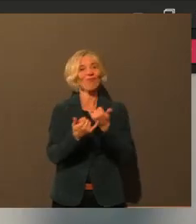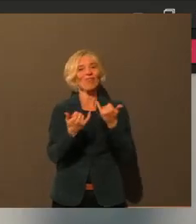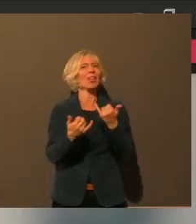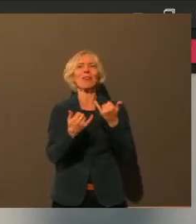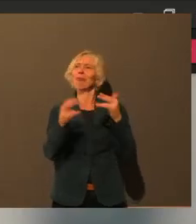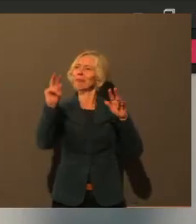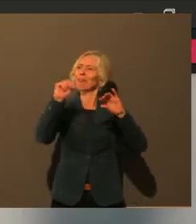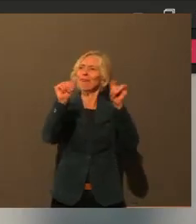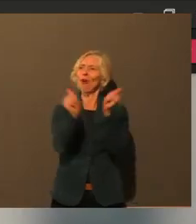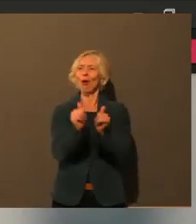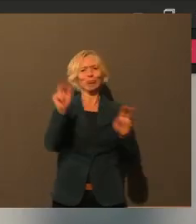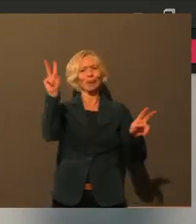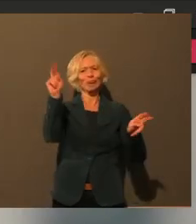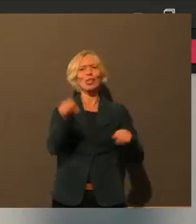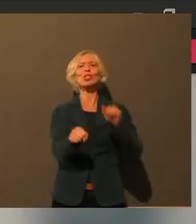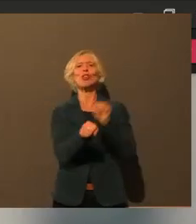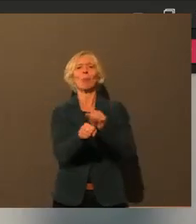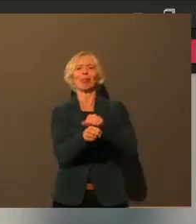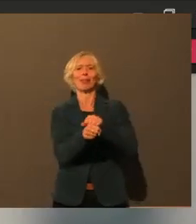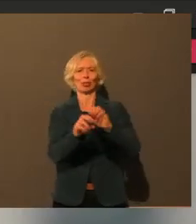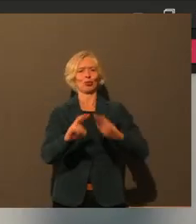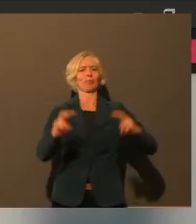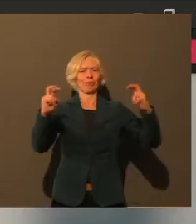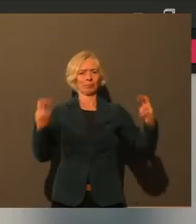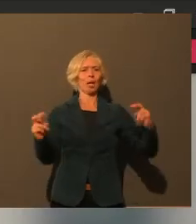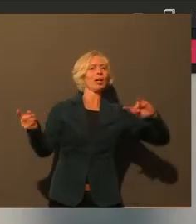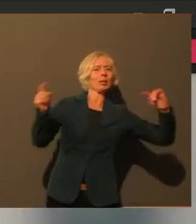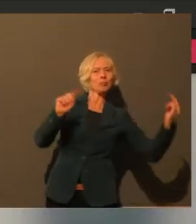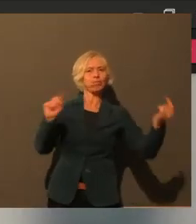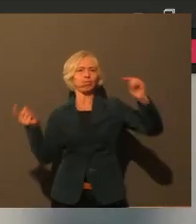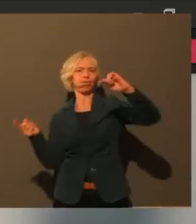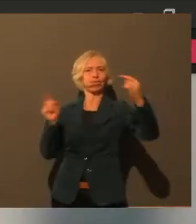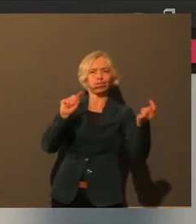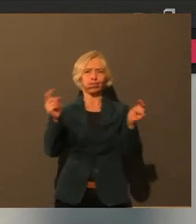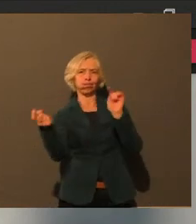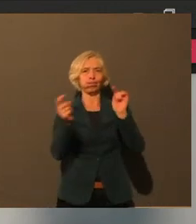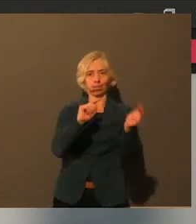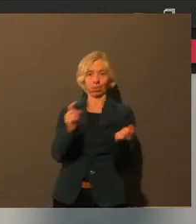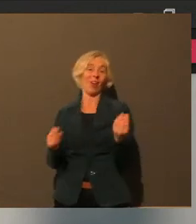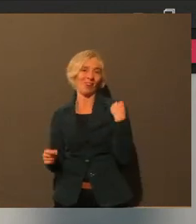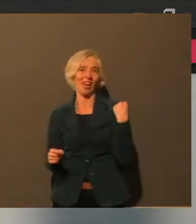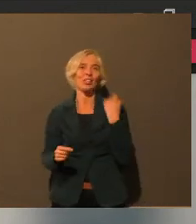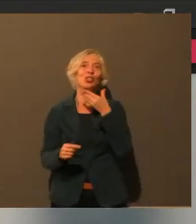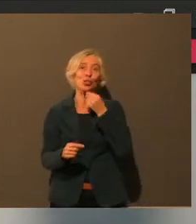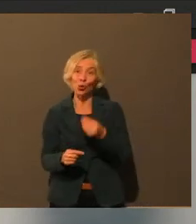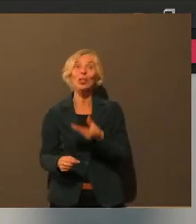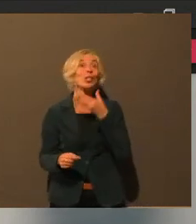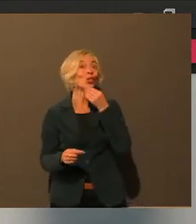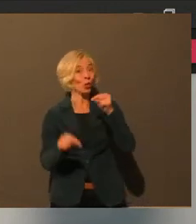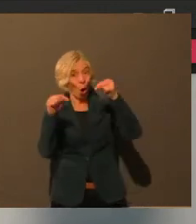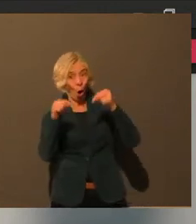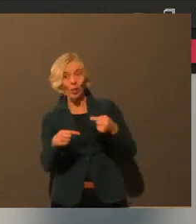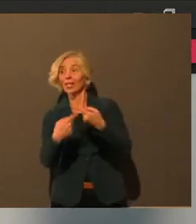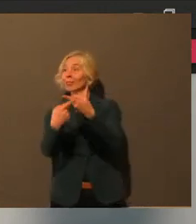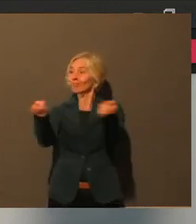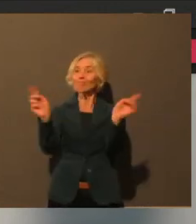irgendwann auf die Uhr gucken und uns denken, mein Gott, wo ist die Zeit geblieben? Schön, dass Sie mit dabei sind. Und wer möchte beginnen?